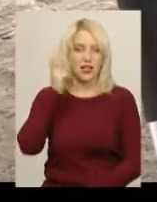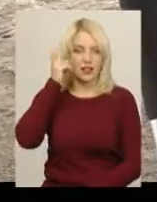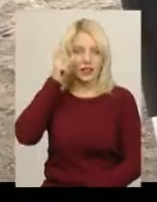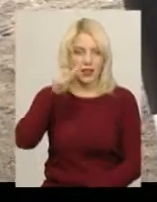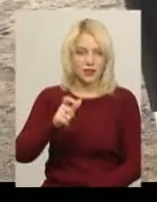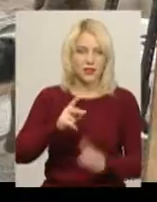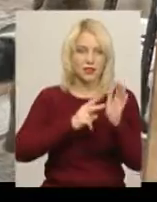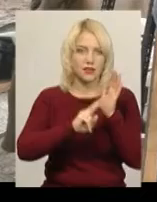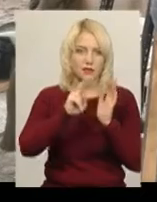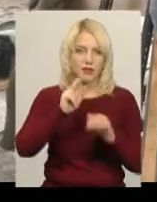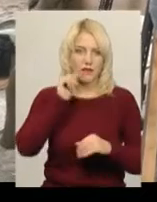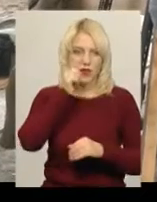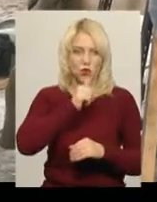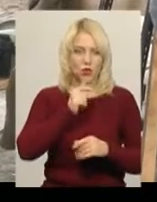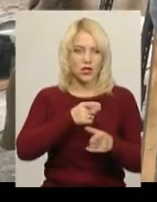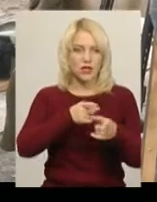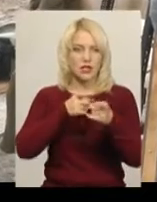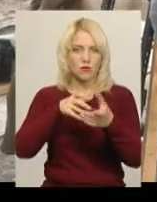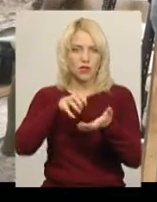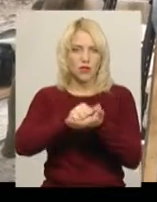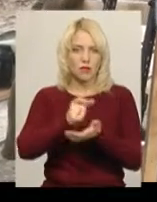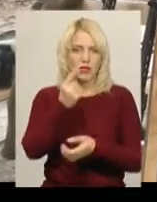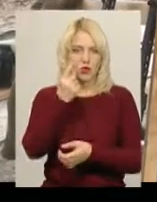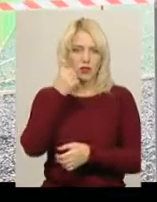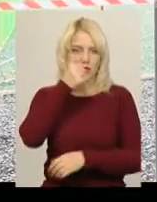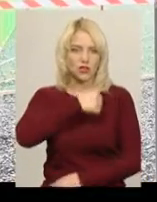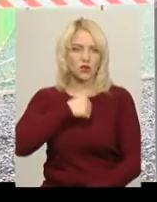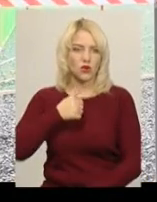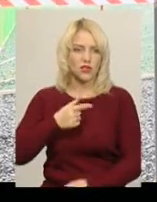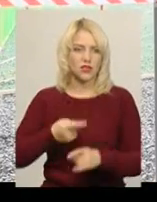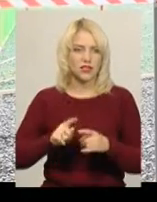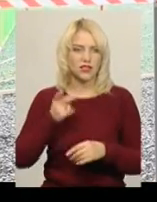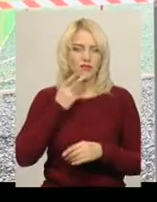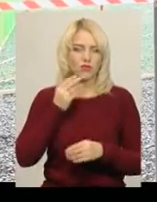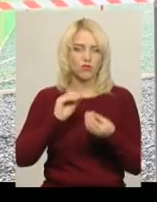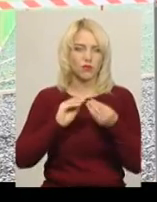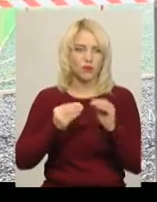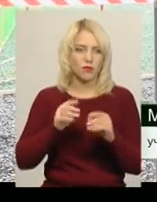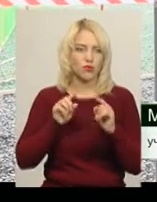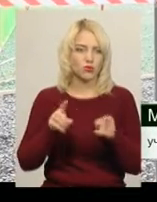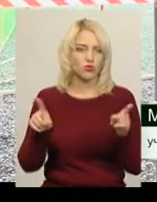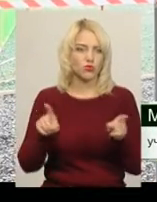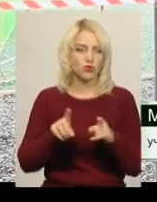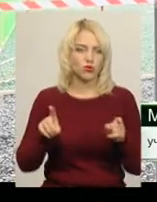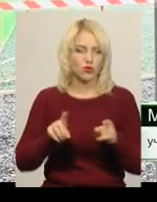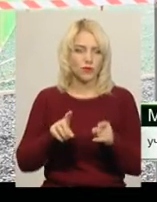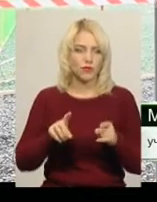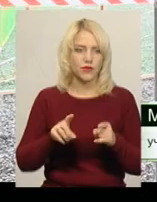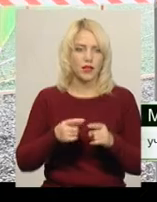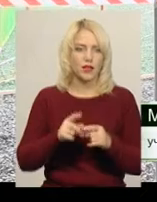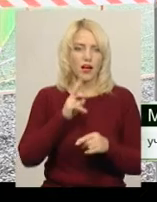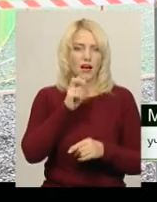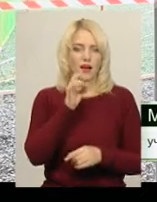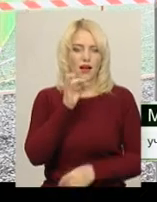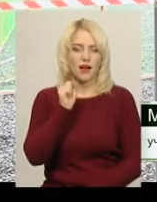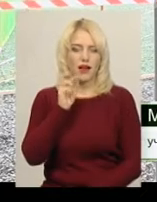72 роки Практичною стрільбою займається 11 років Це завжди проблема, тому що в карабіні